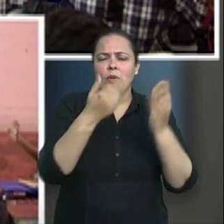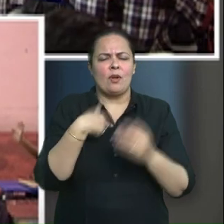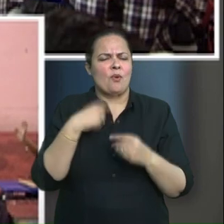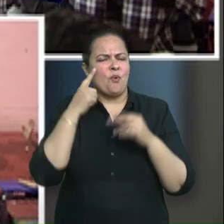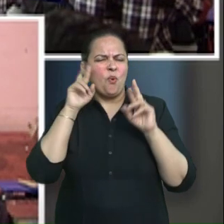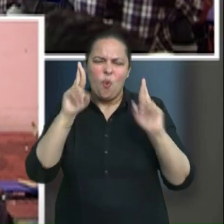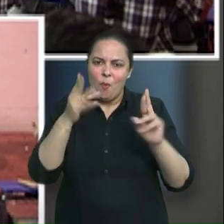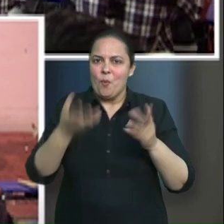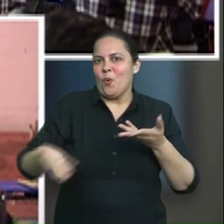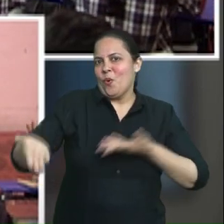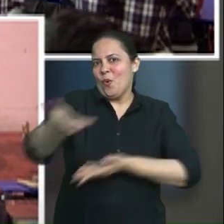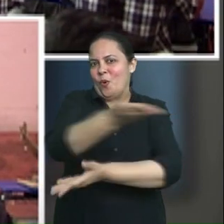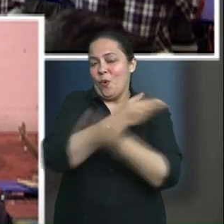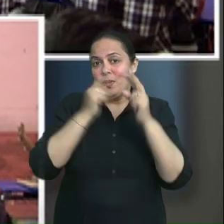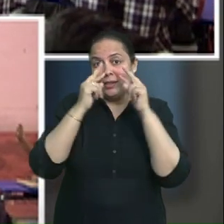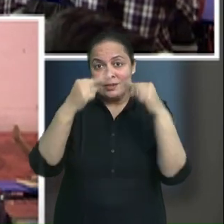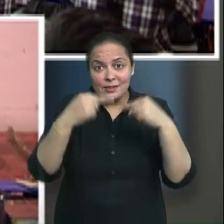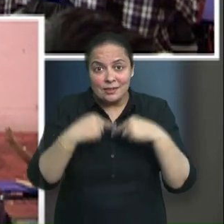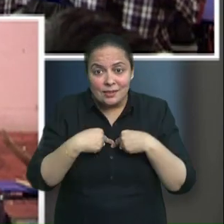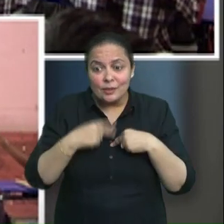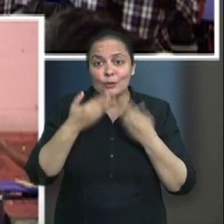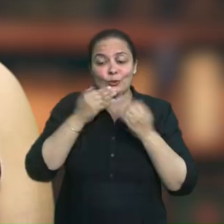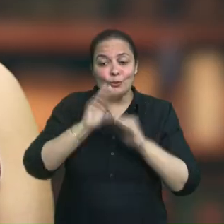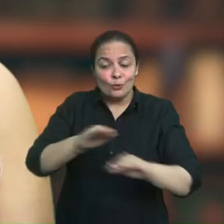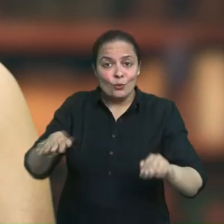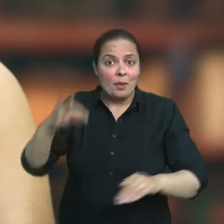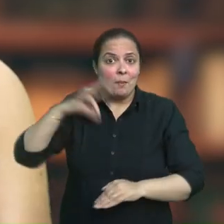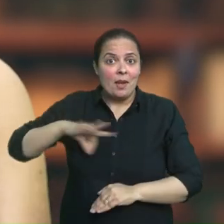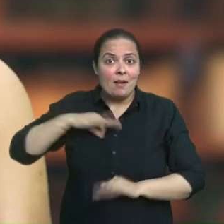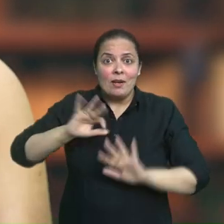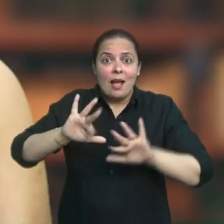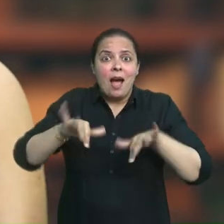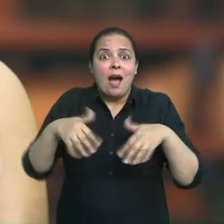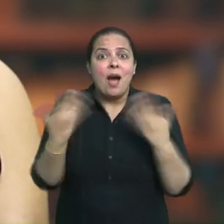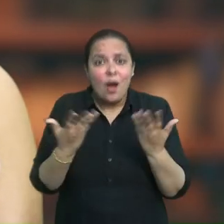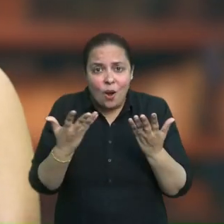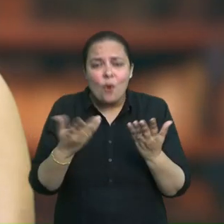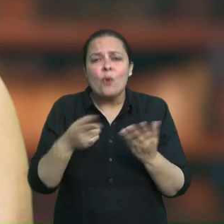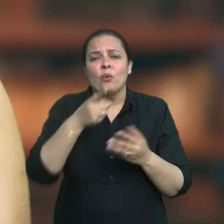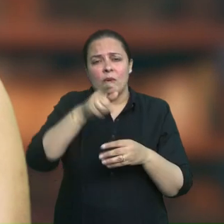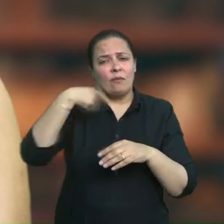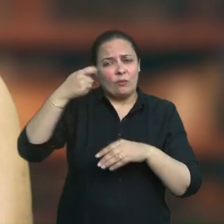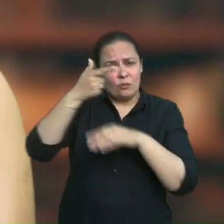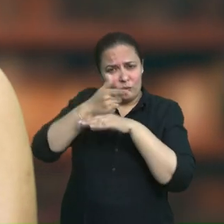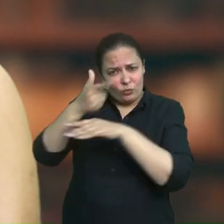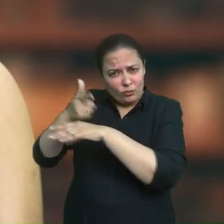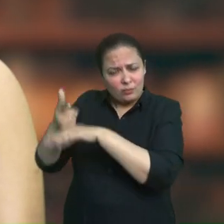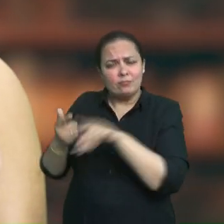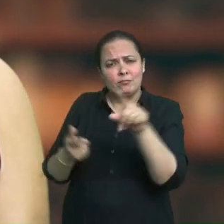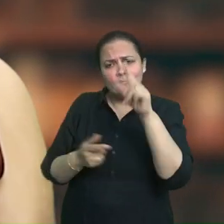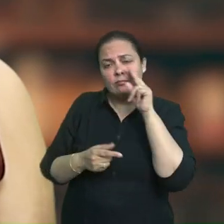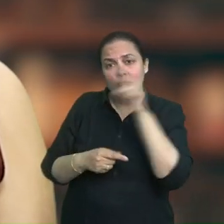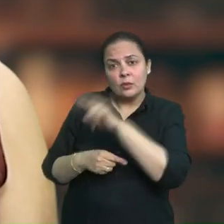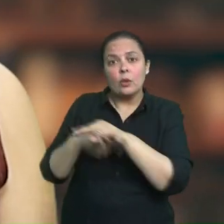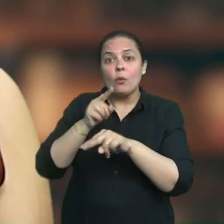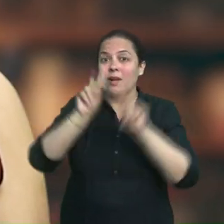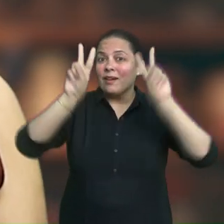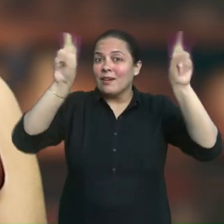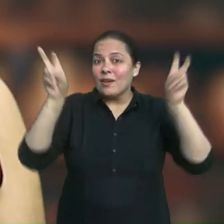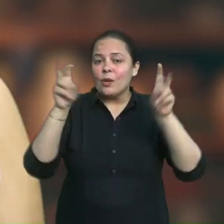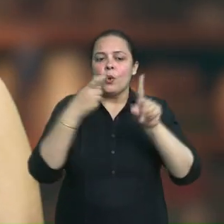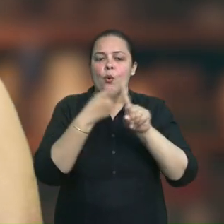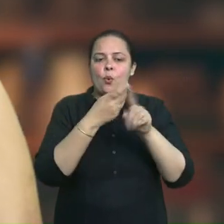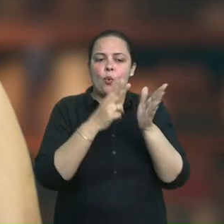प्रक्रिया को और भी प्रभावशाली करने में सक्षम होंगे चलते चलते एक और आग रहे है आपसे, एक वीडियो